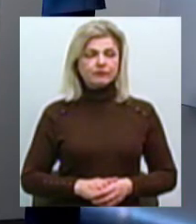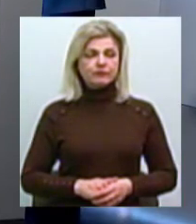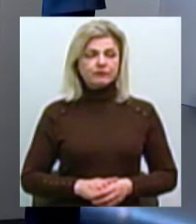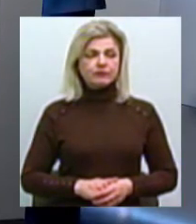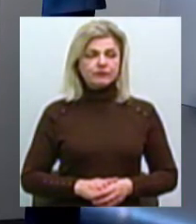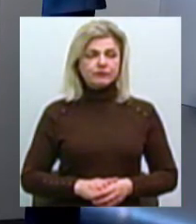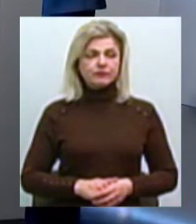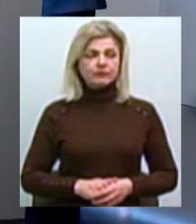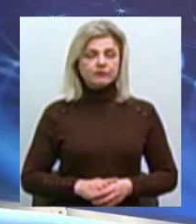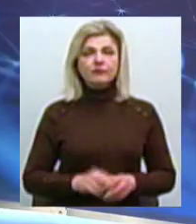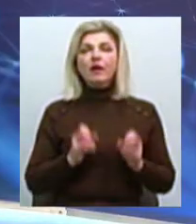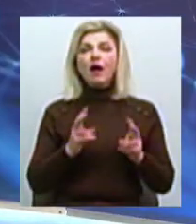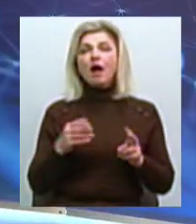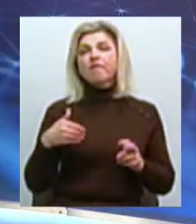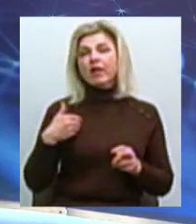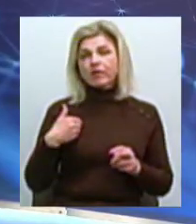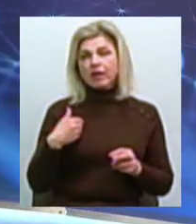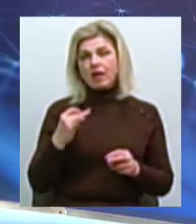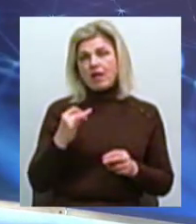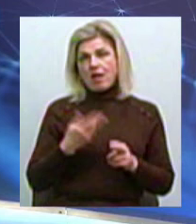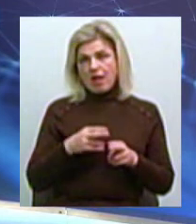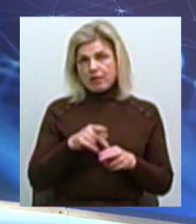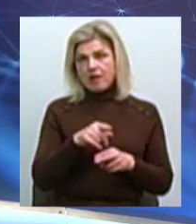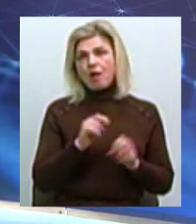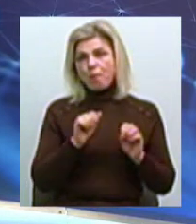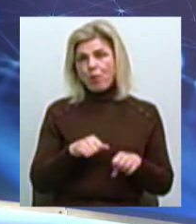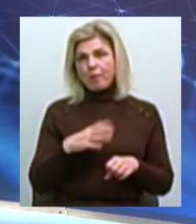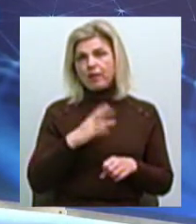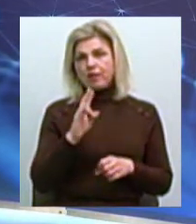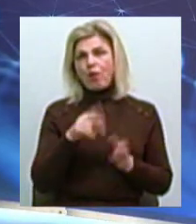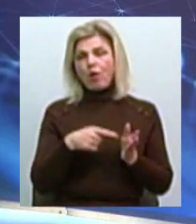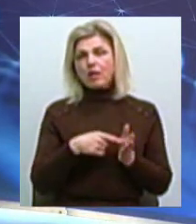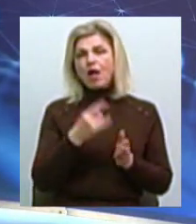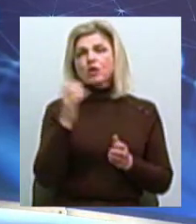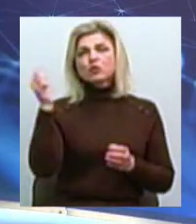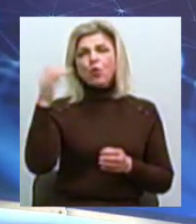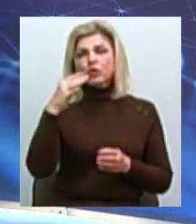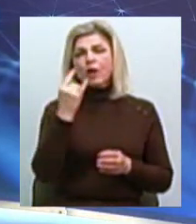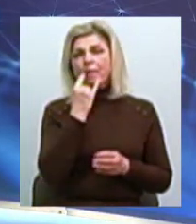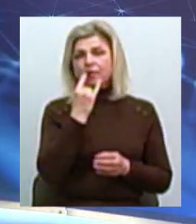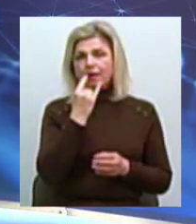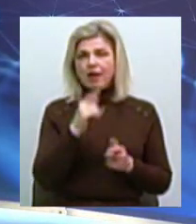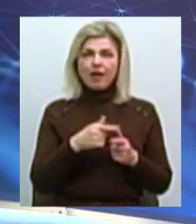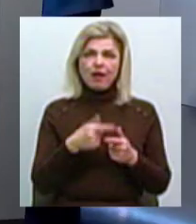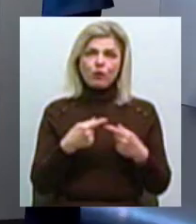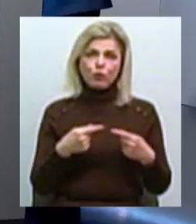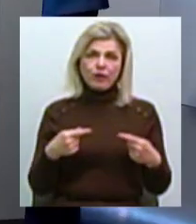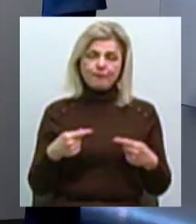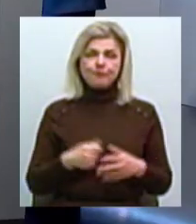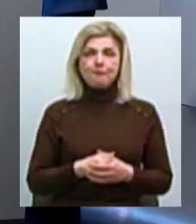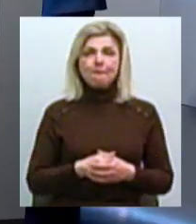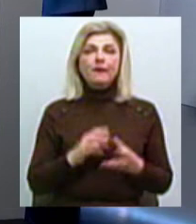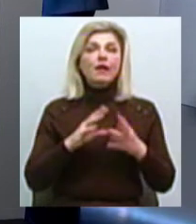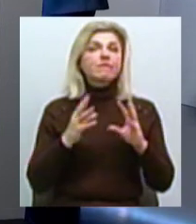Наскільки ефективними і окупними можуть бути в Миколаїві сонячні батареї, вітрогенератори? Взагалі,